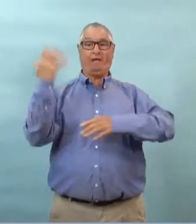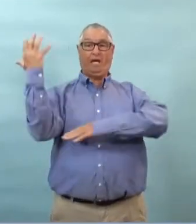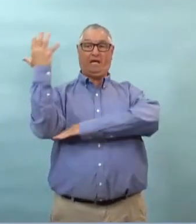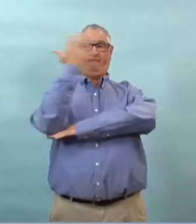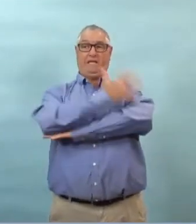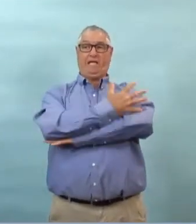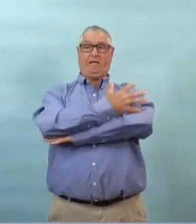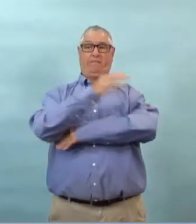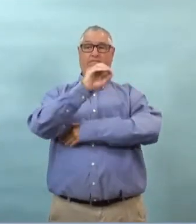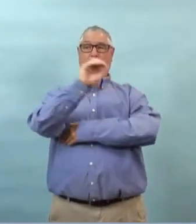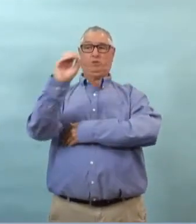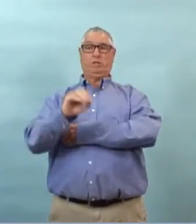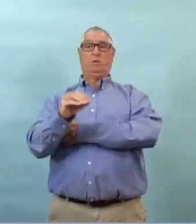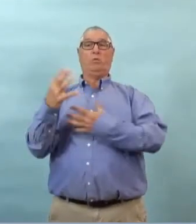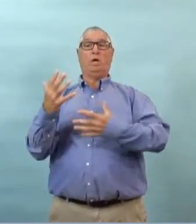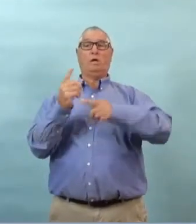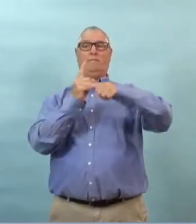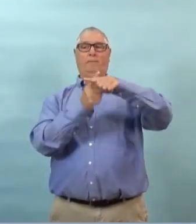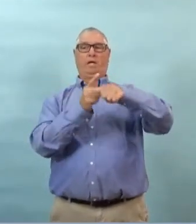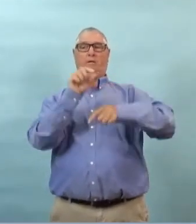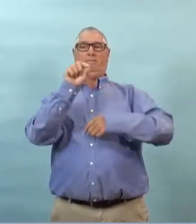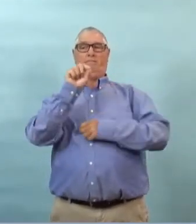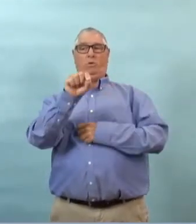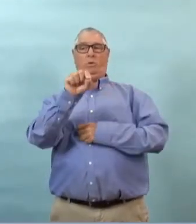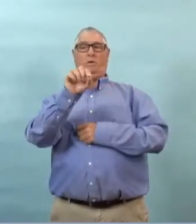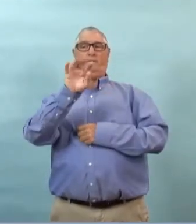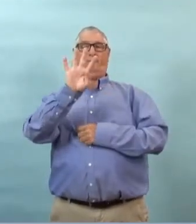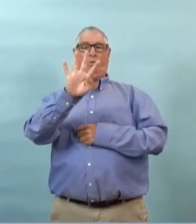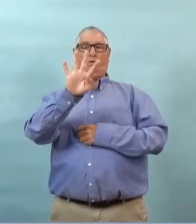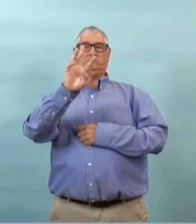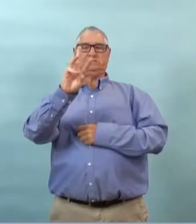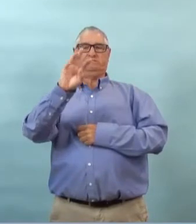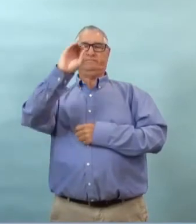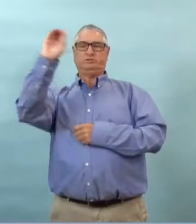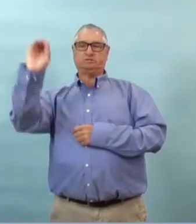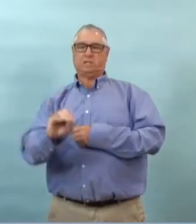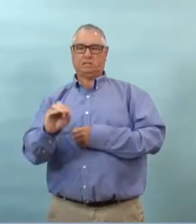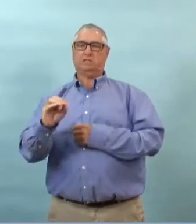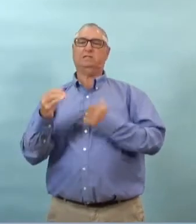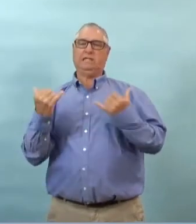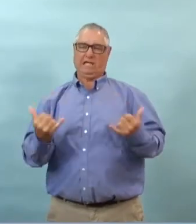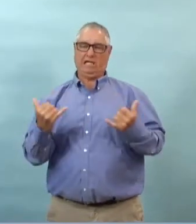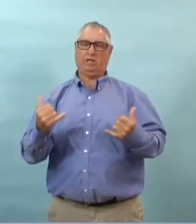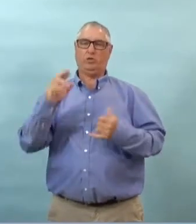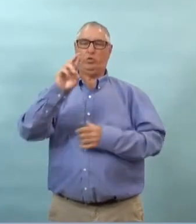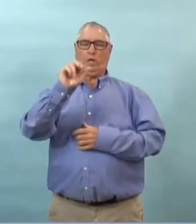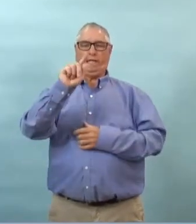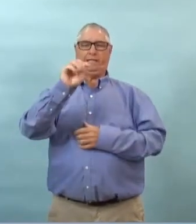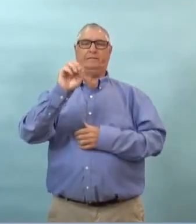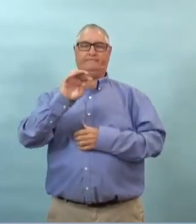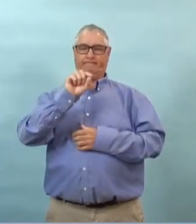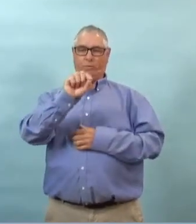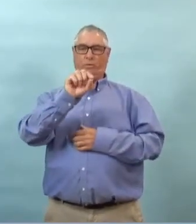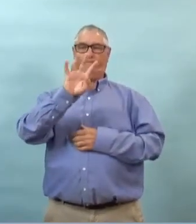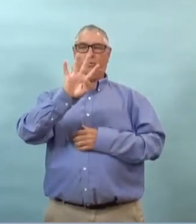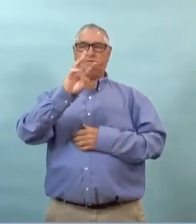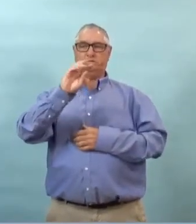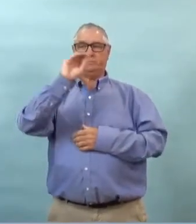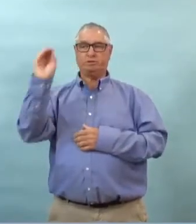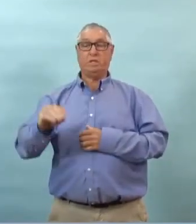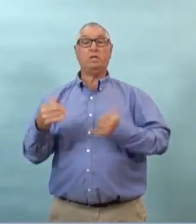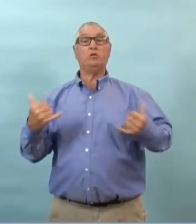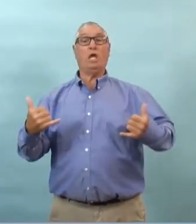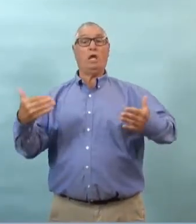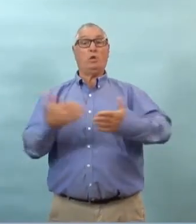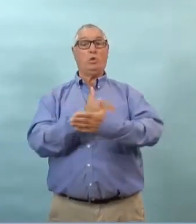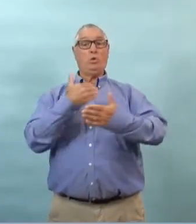de santé publique avisent que le taux de positivité des tests sur cinq jours est à l'heure actuelle de